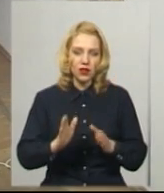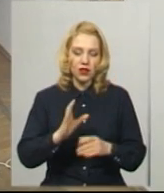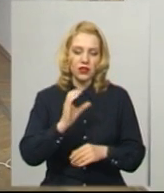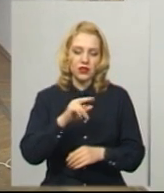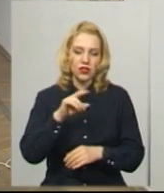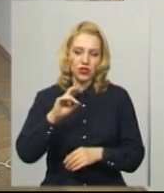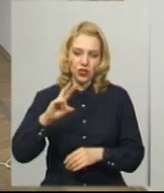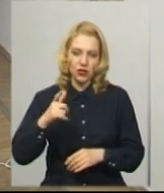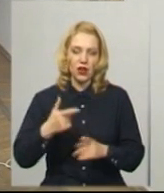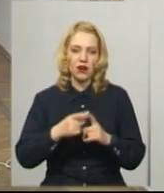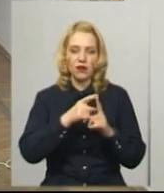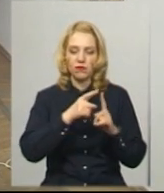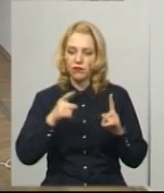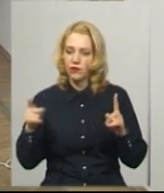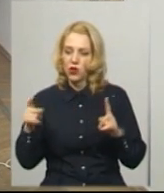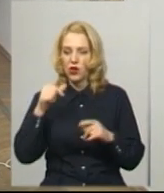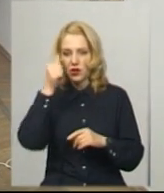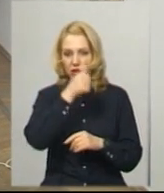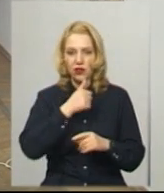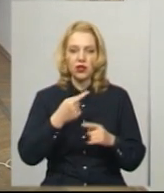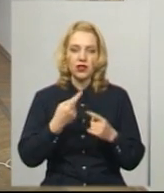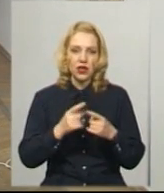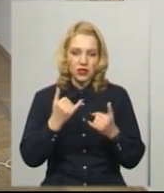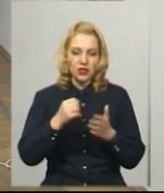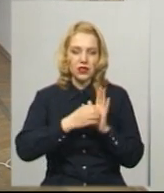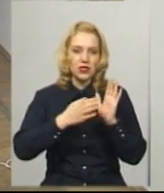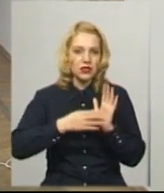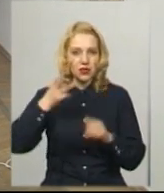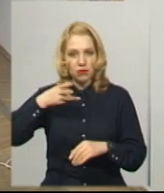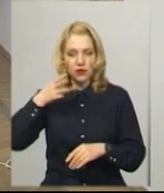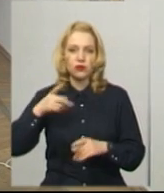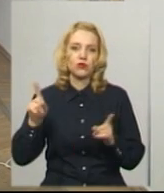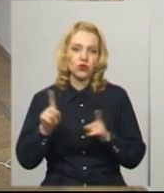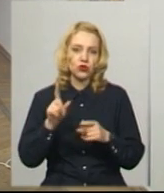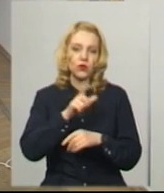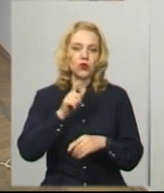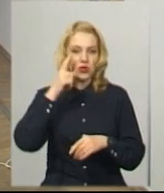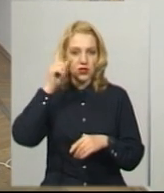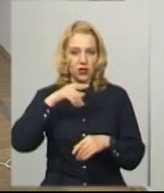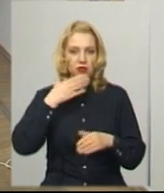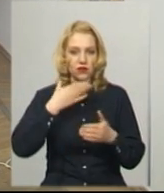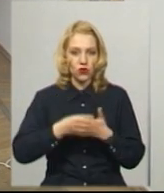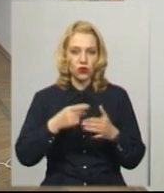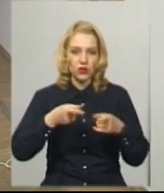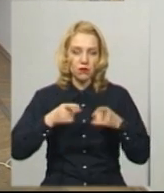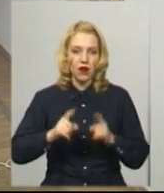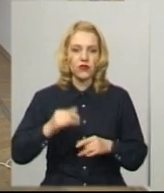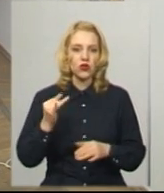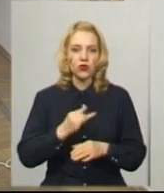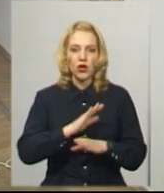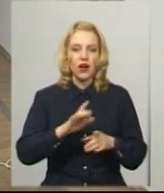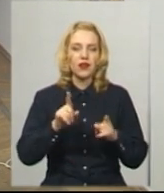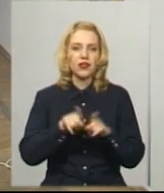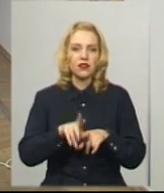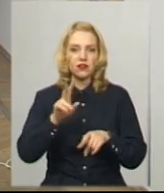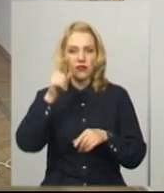протягом, можна сказати, року. І зараз його пишемо саме через це, щоб люди знали свою історію, справжню історію, а не вигадану ким-то або